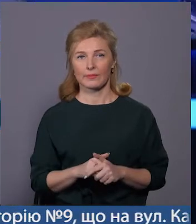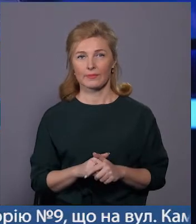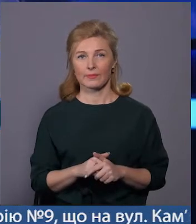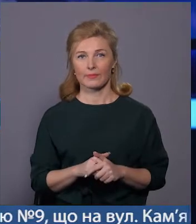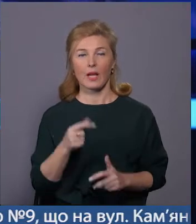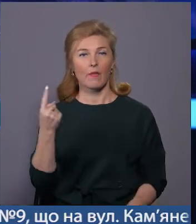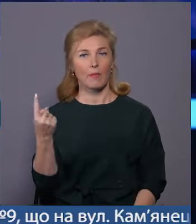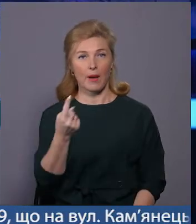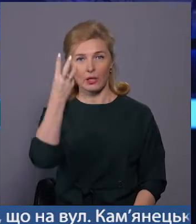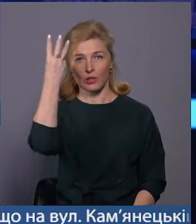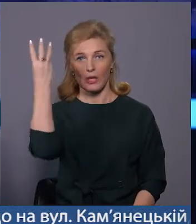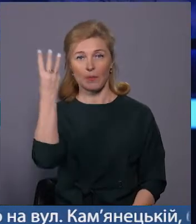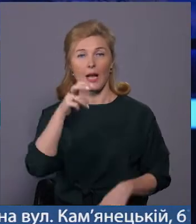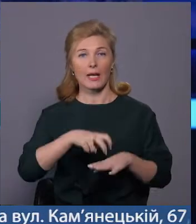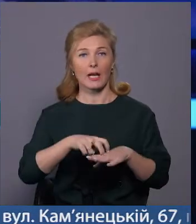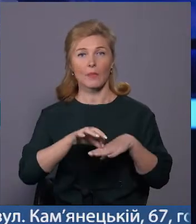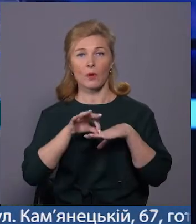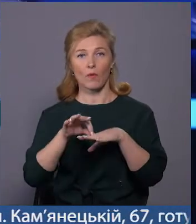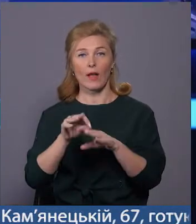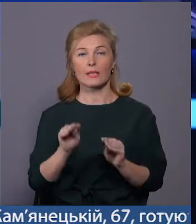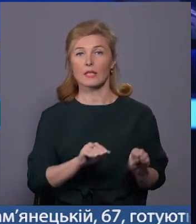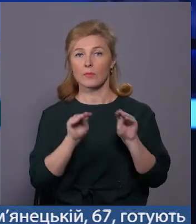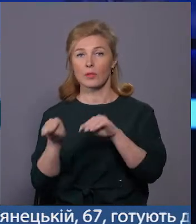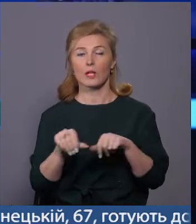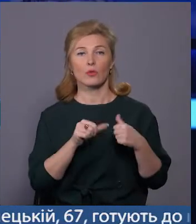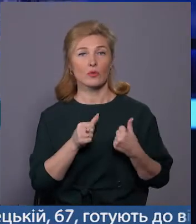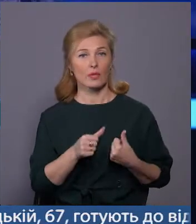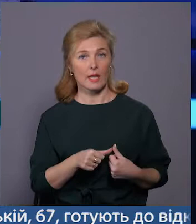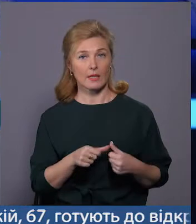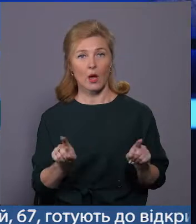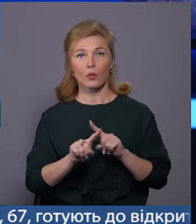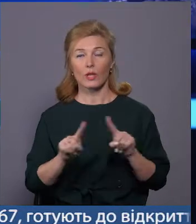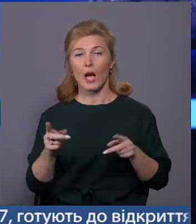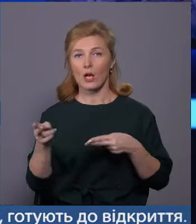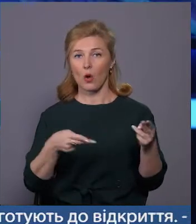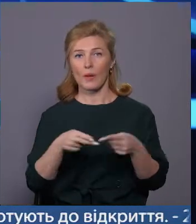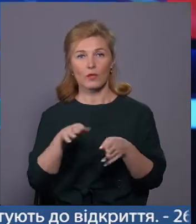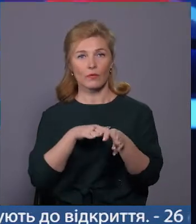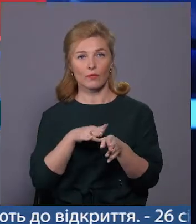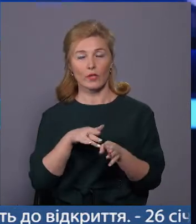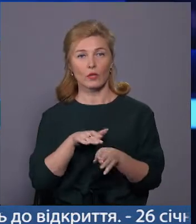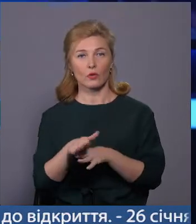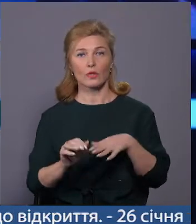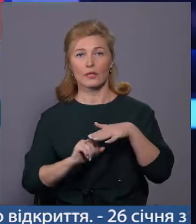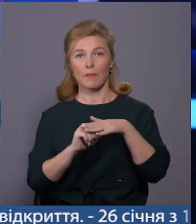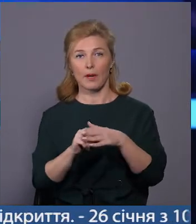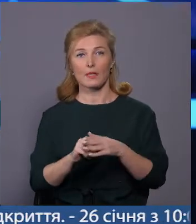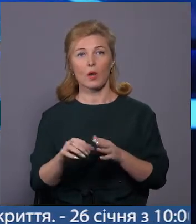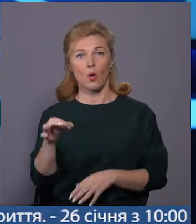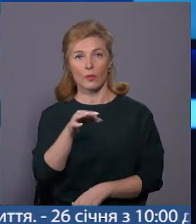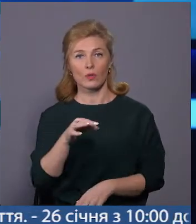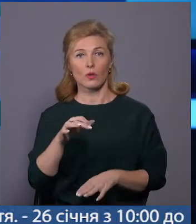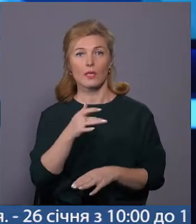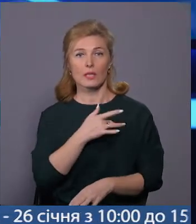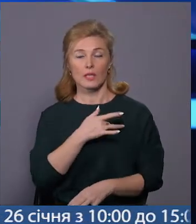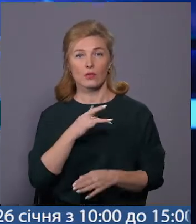Вперше на Хмельниччині лікарі провели трансплантацію серця. Унікальну операцію виконали на базі обласного серцево-судинного